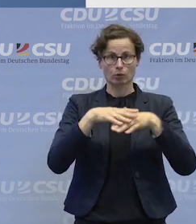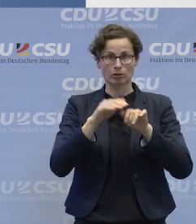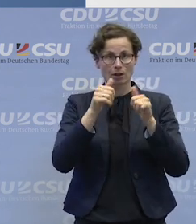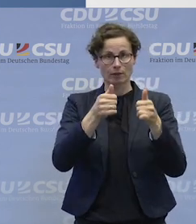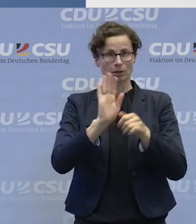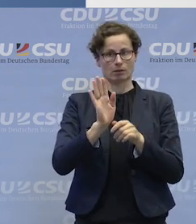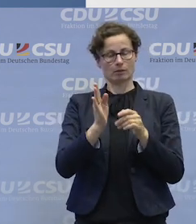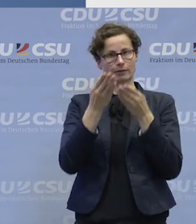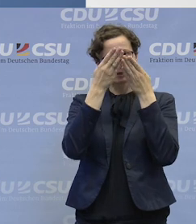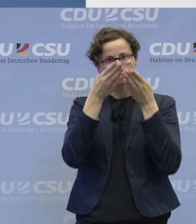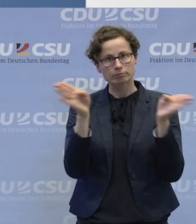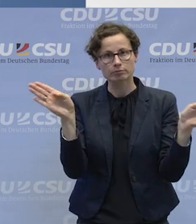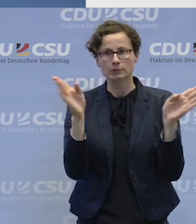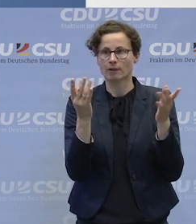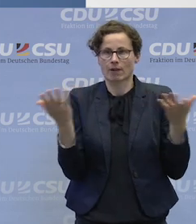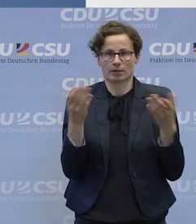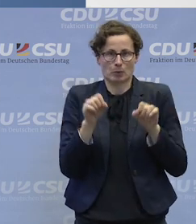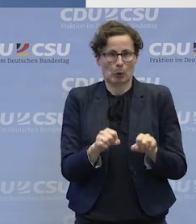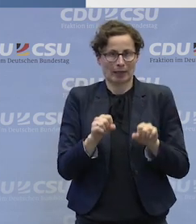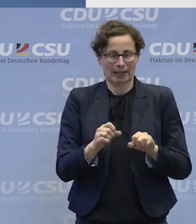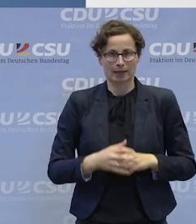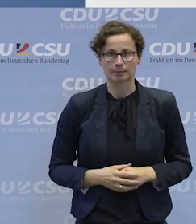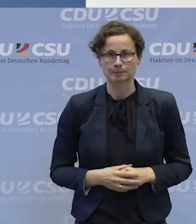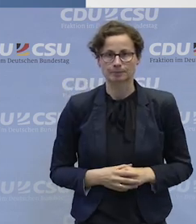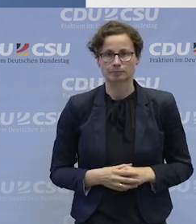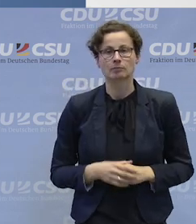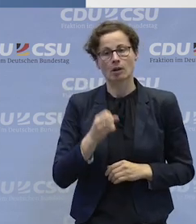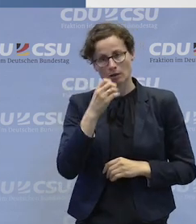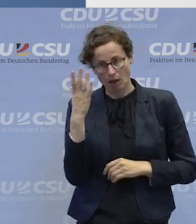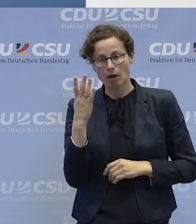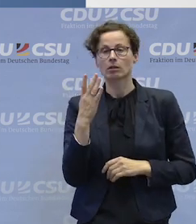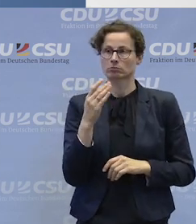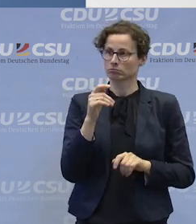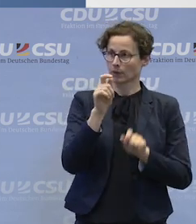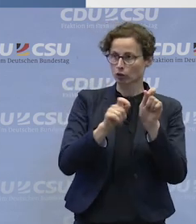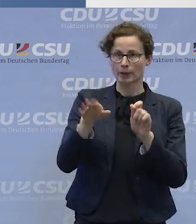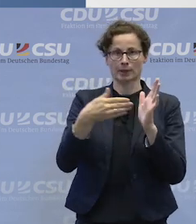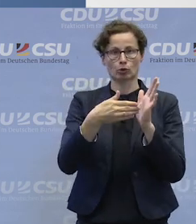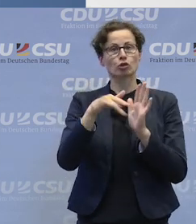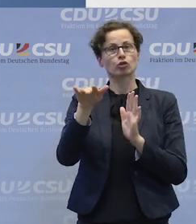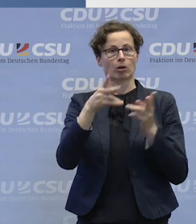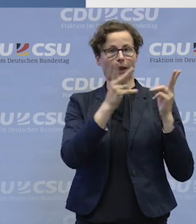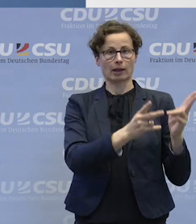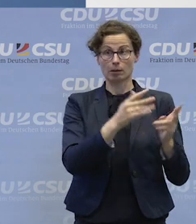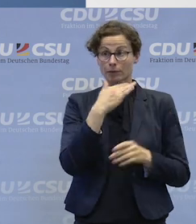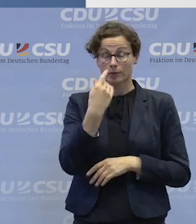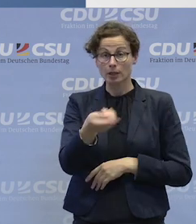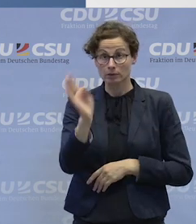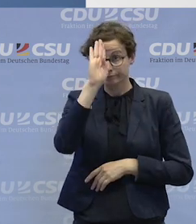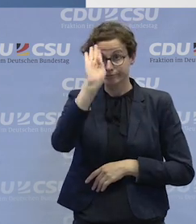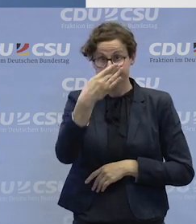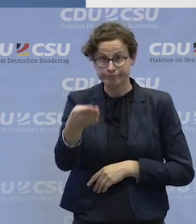erreicht werden können. Es gibt Rechte, aber viele kennen ihre Rechte nicht. Und deshalb war es wichtig, eine